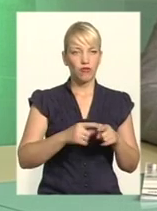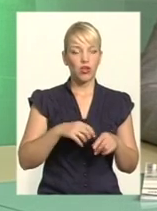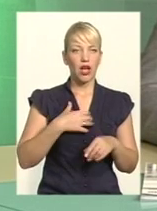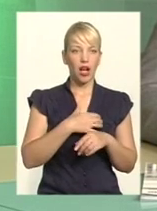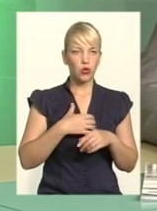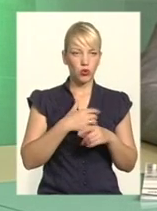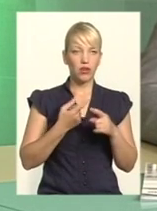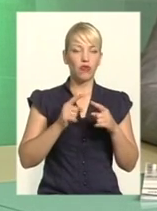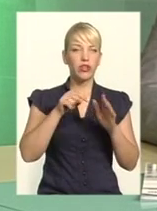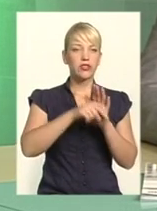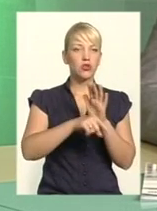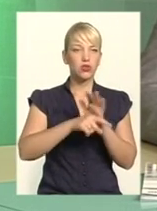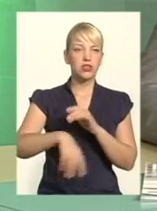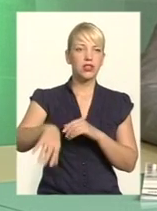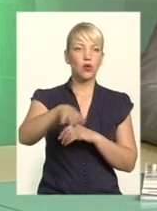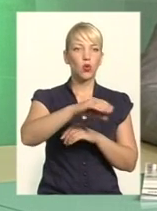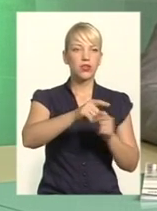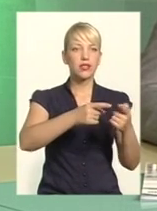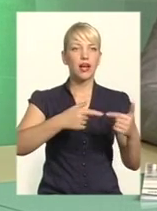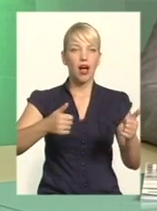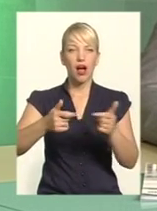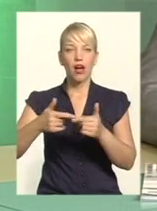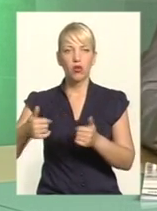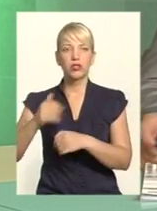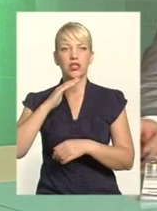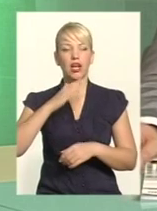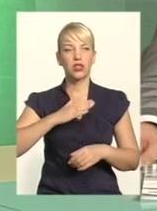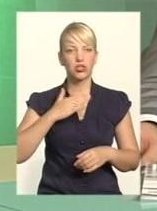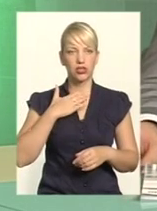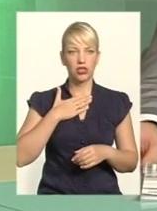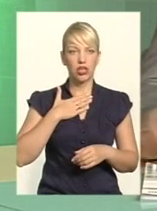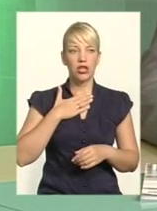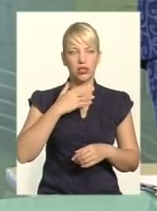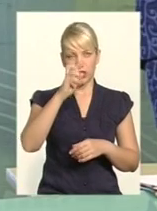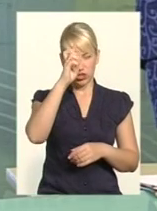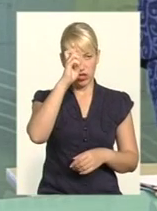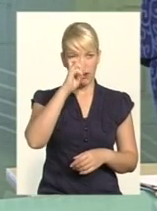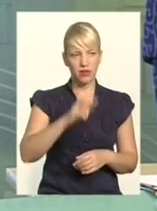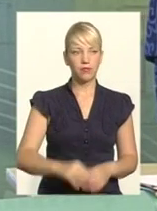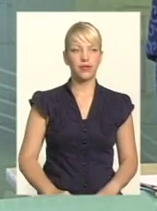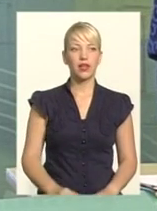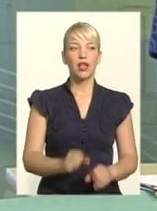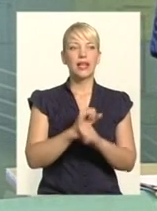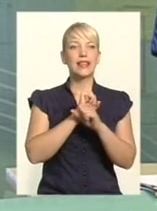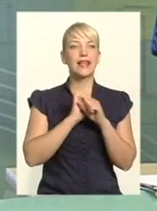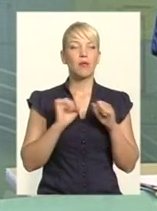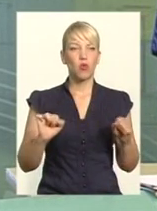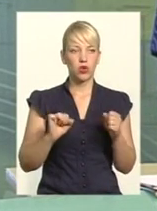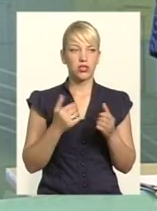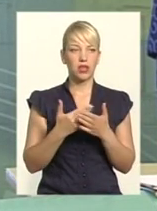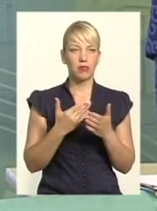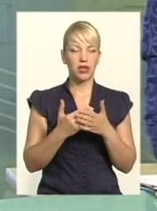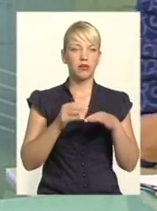без виключення життя нашої країни. Усіх без виключення галузей. Ну, власне, не можна провести ту адміністративну